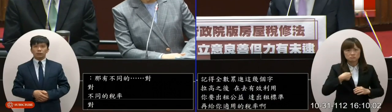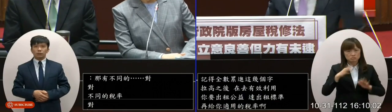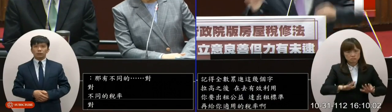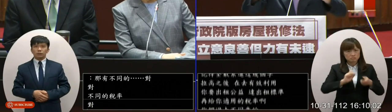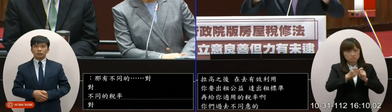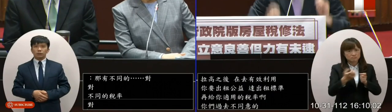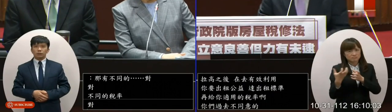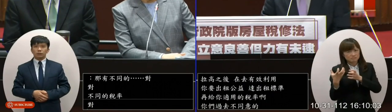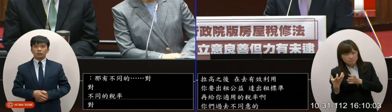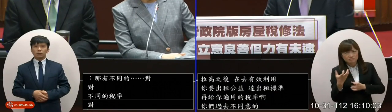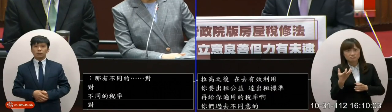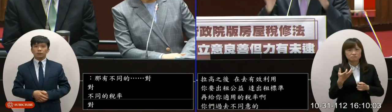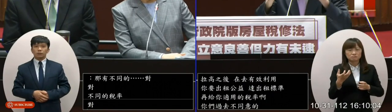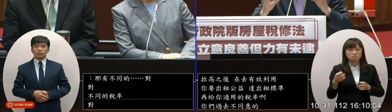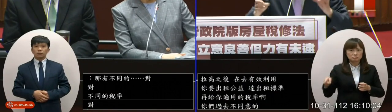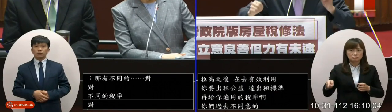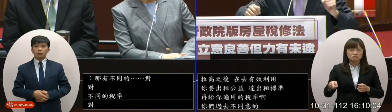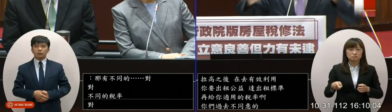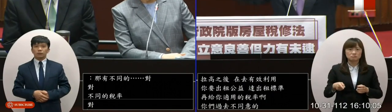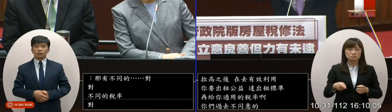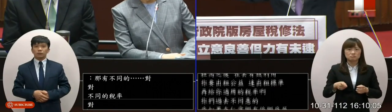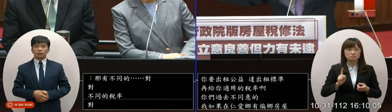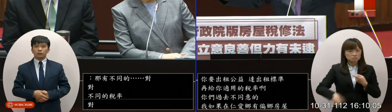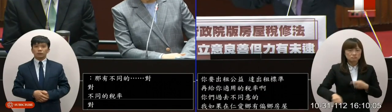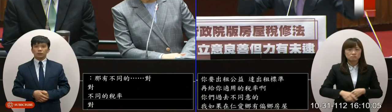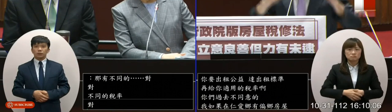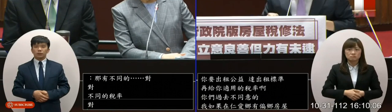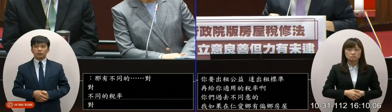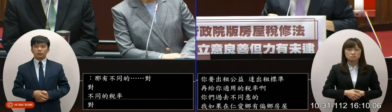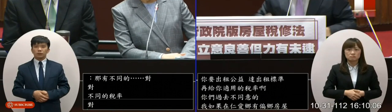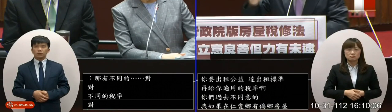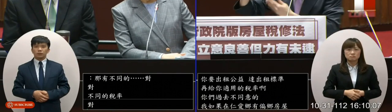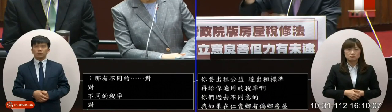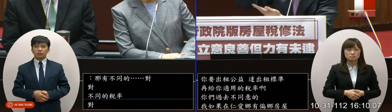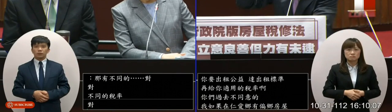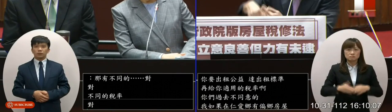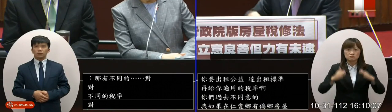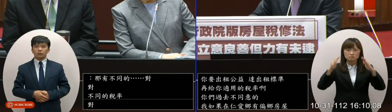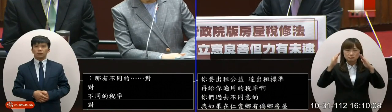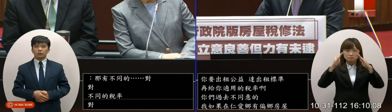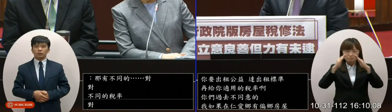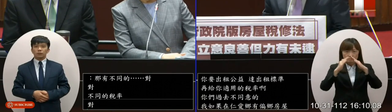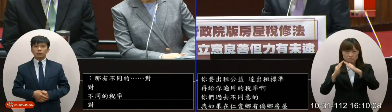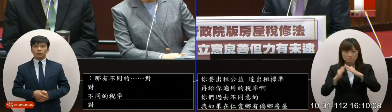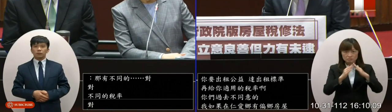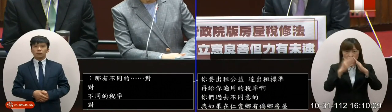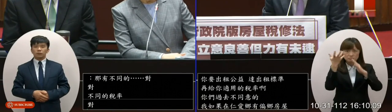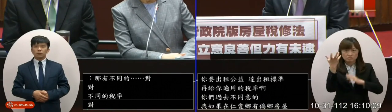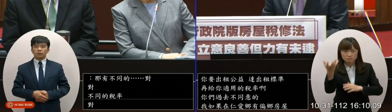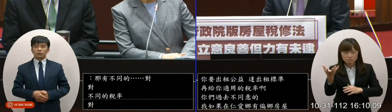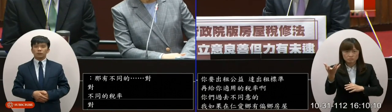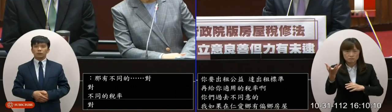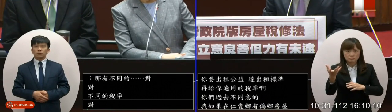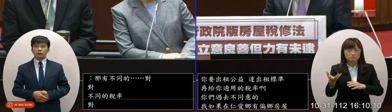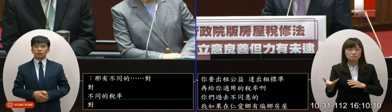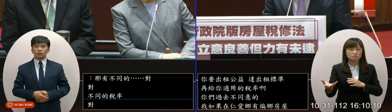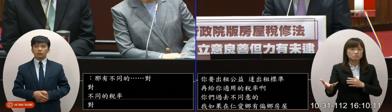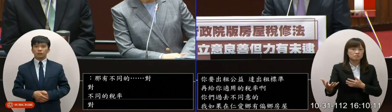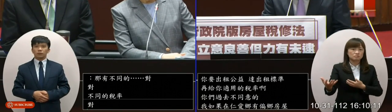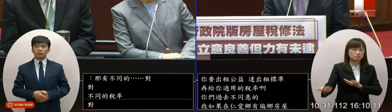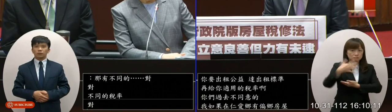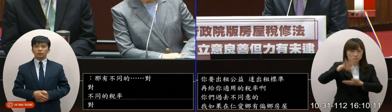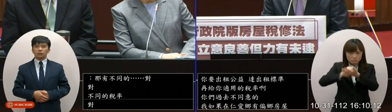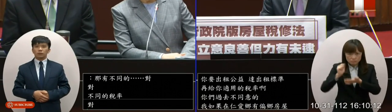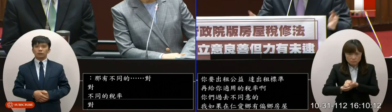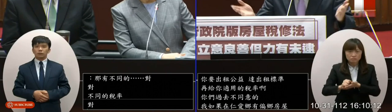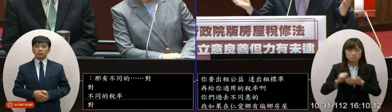比較重的稅率這太矛盾了你們既不是把最多屋的拿來做全國歸戶你們是先分類所以在我寫院版的